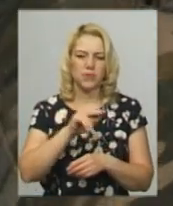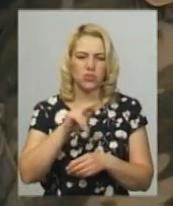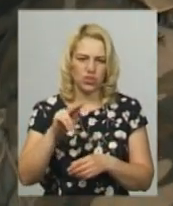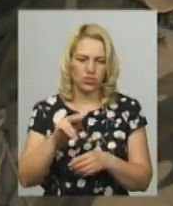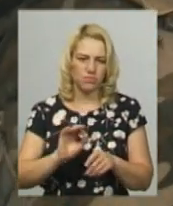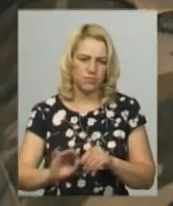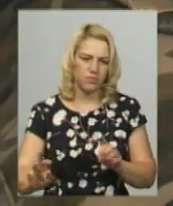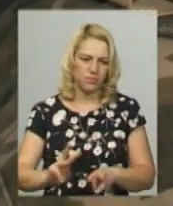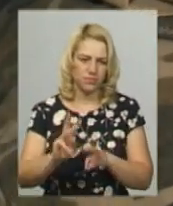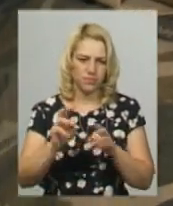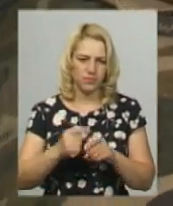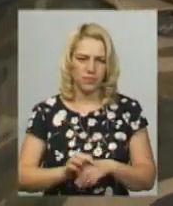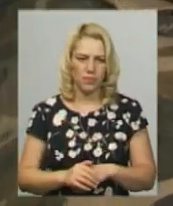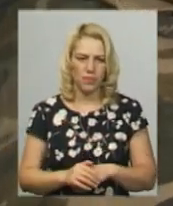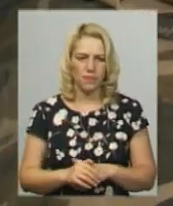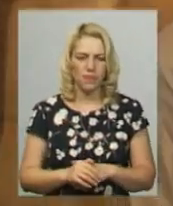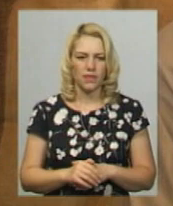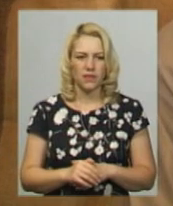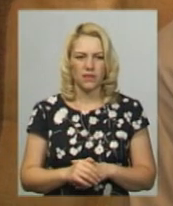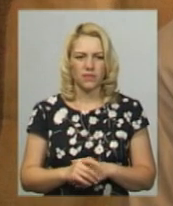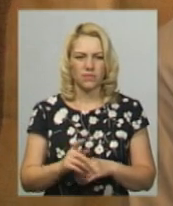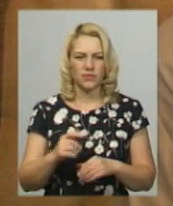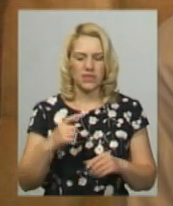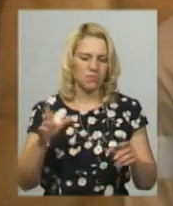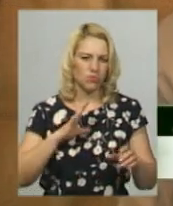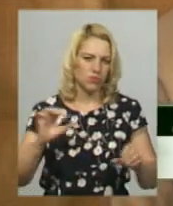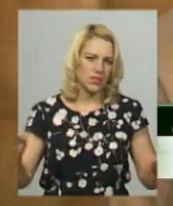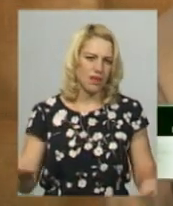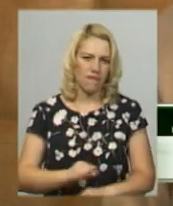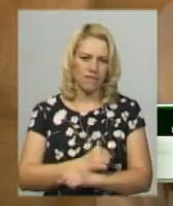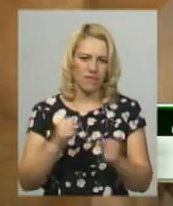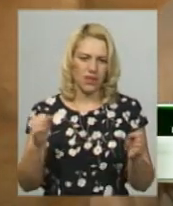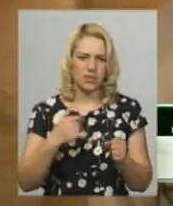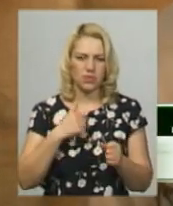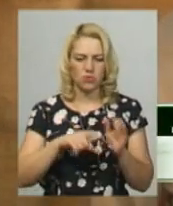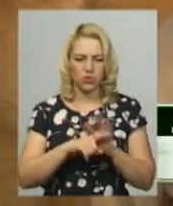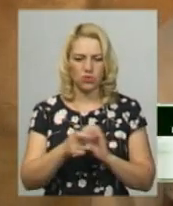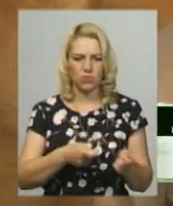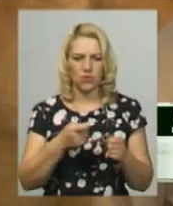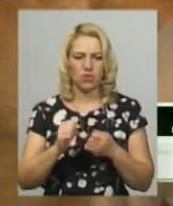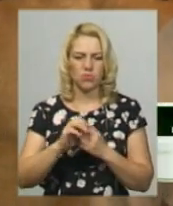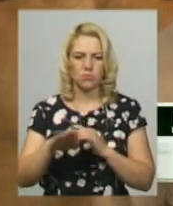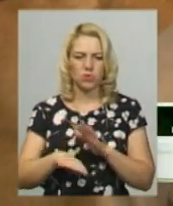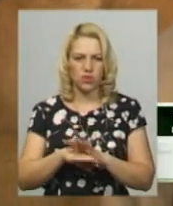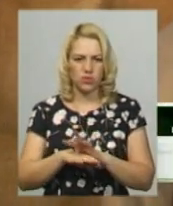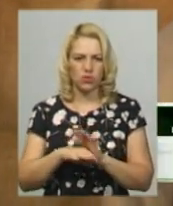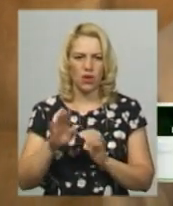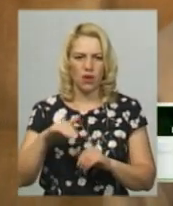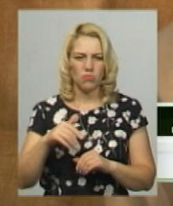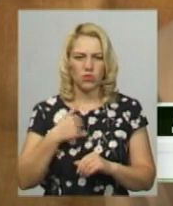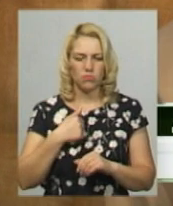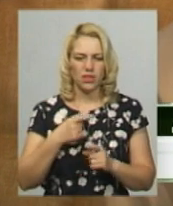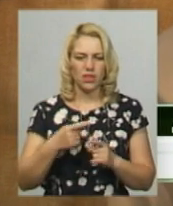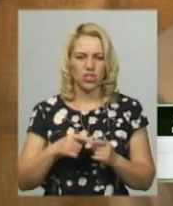району. Табанка зривається. Мене спочатку привезли в Кам'янець-Подільське в лікарню, потім через